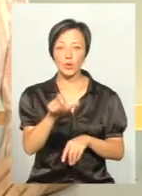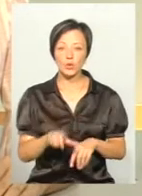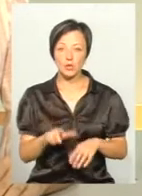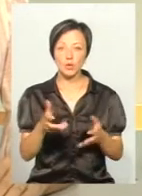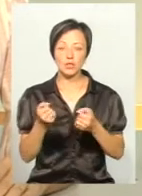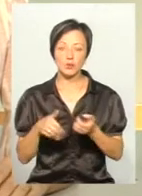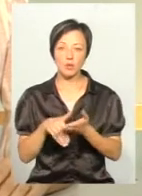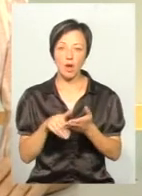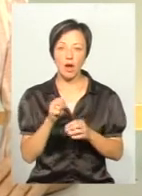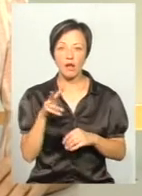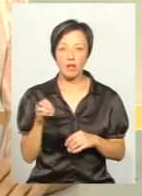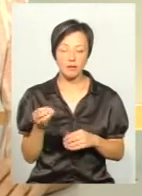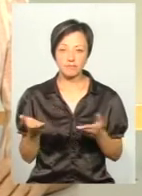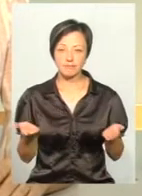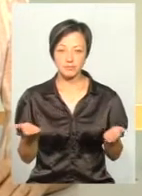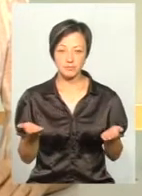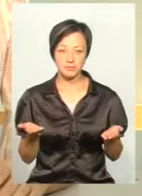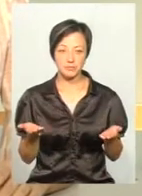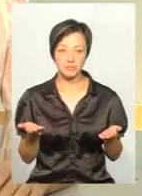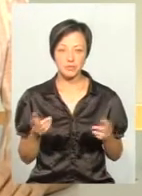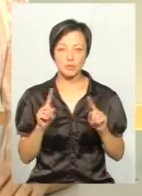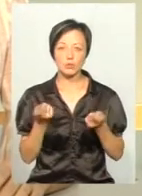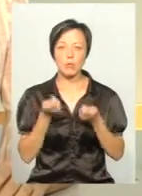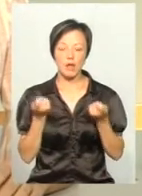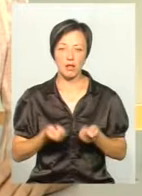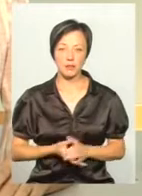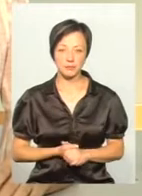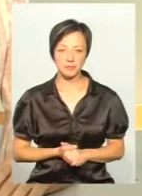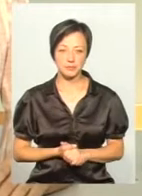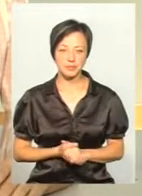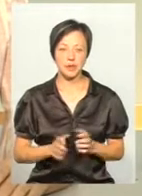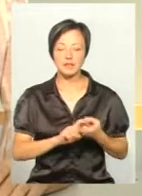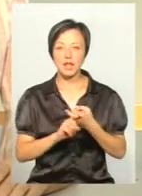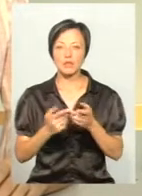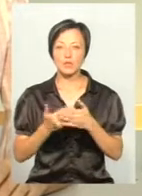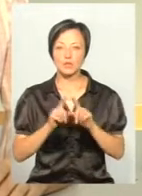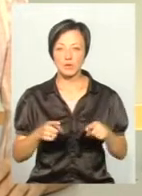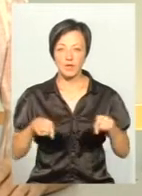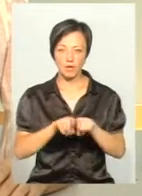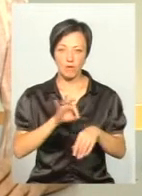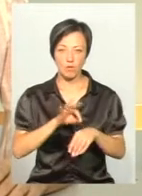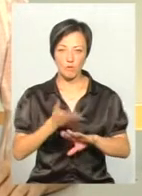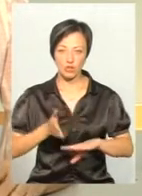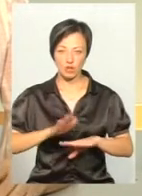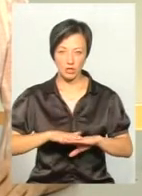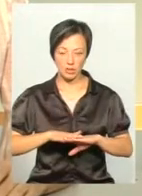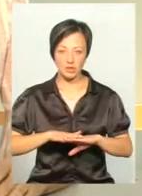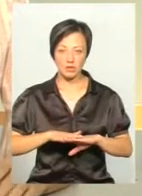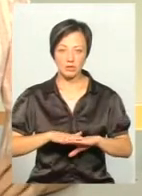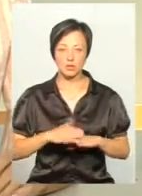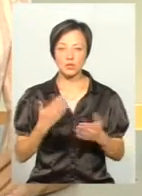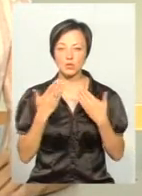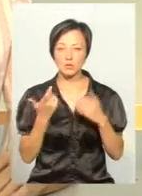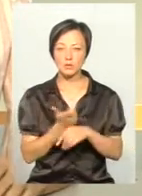отримує допомогу, але та допомога дуже мала, в залежності від, особливо від таких хвороб, які важкі, що